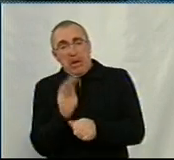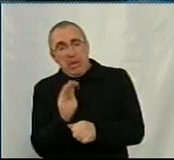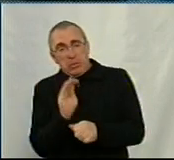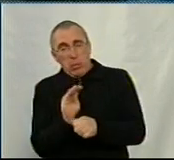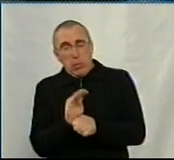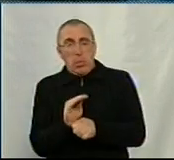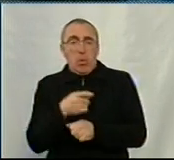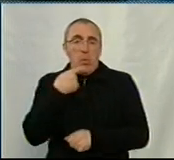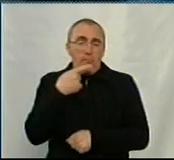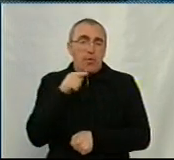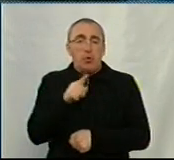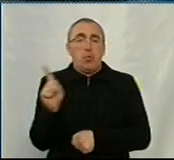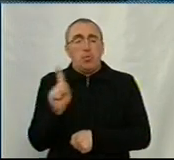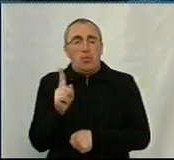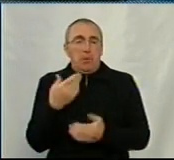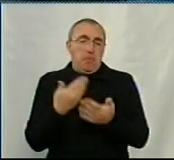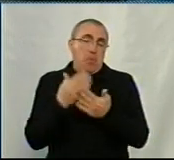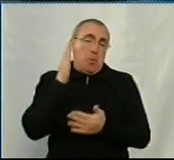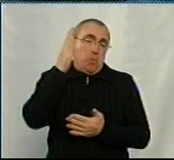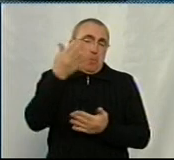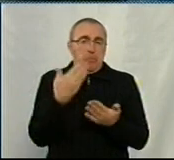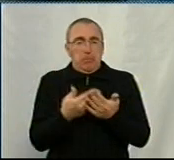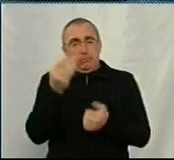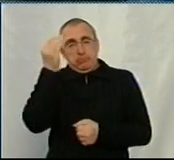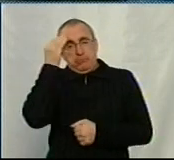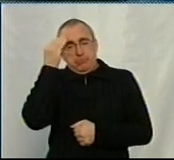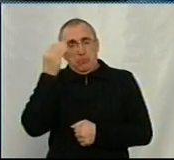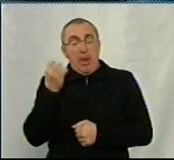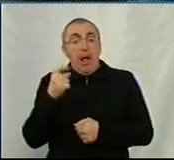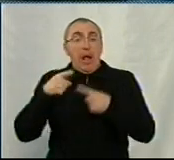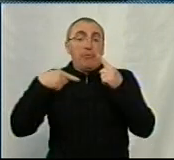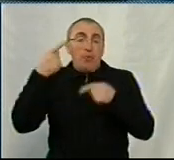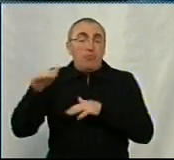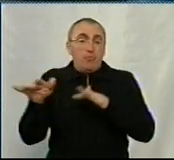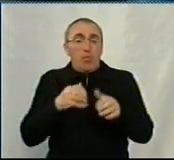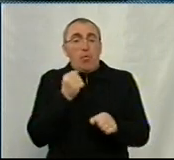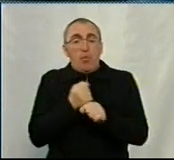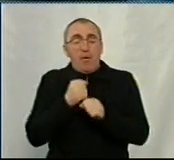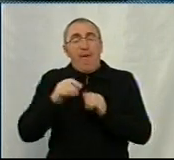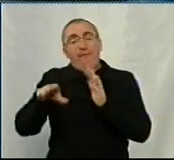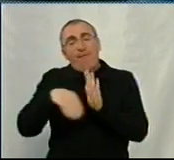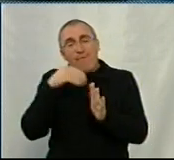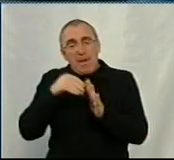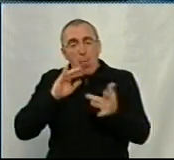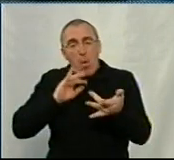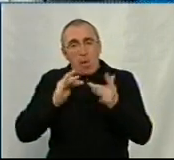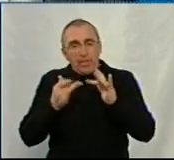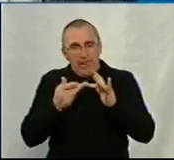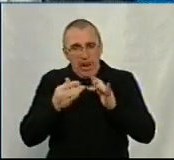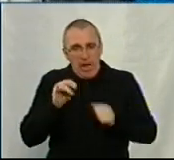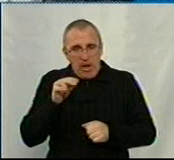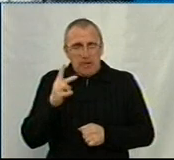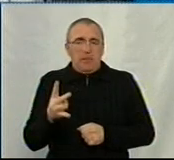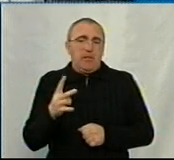і прогнозують, а наступний шлях – це робити вибори онлайн, а це,